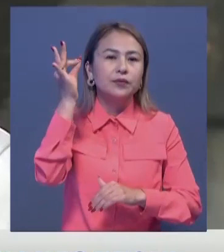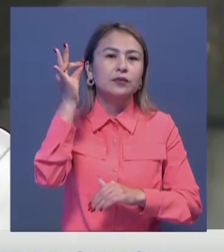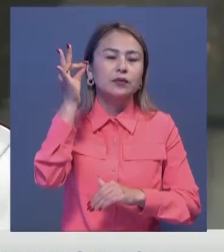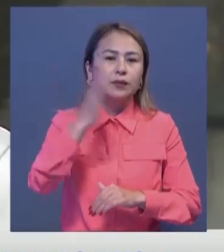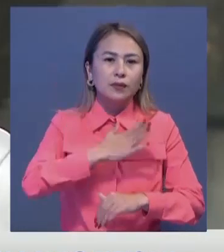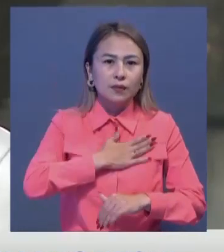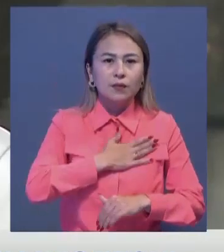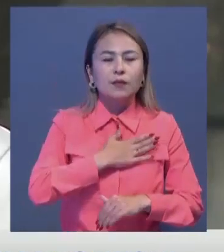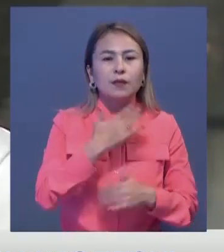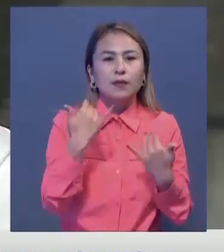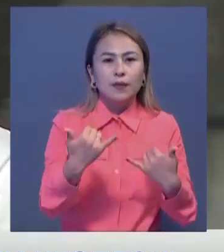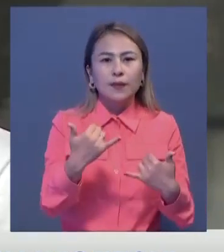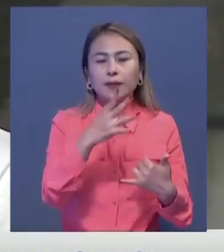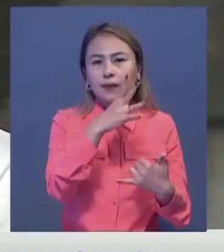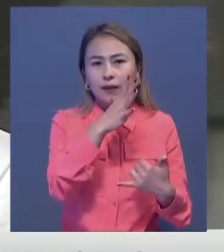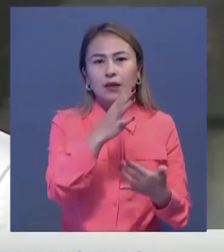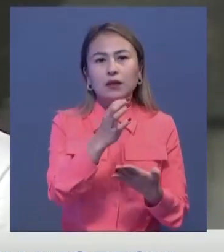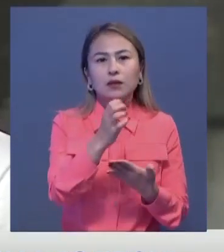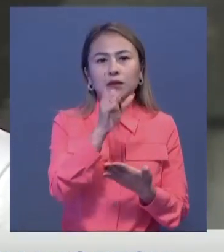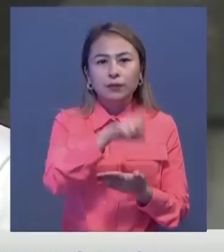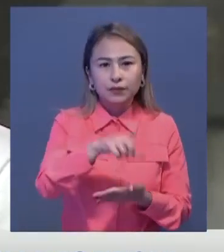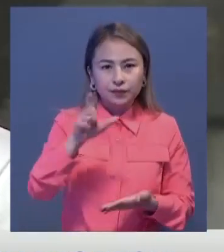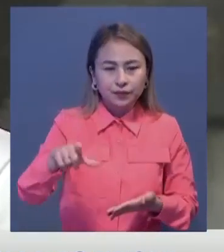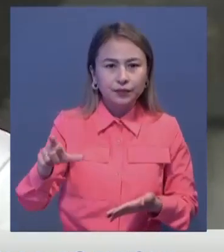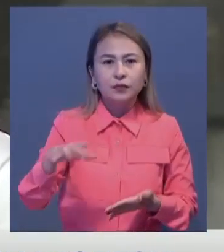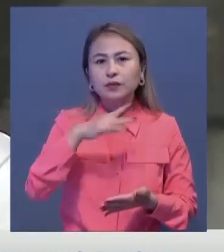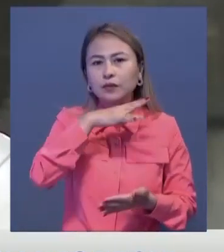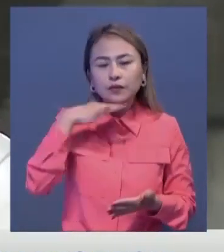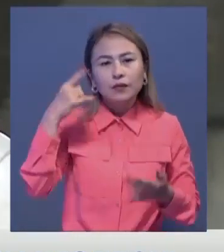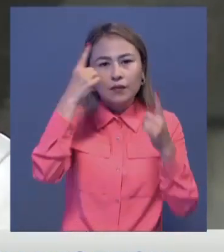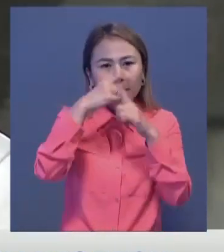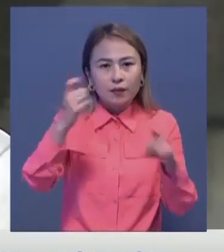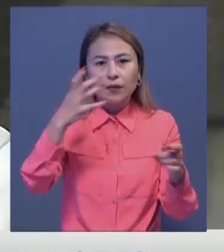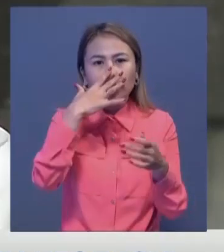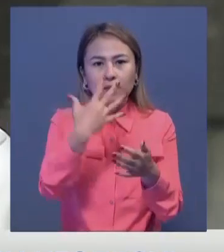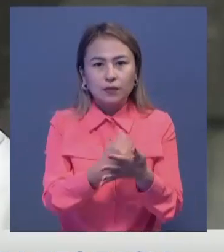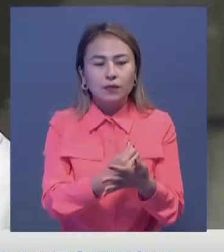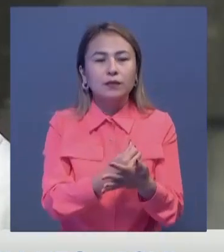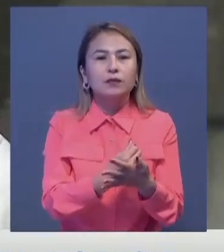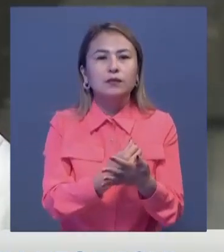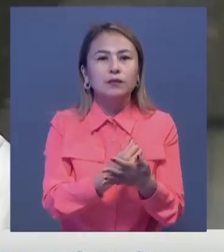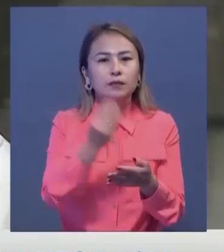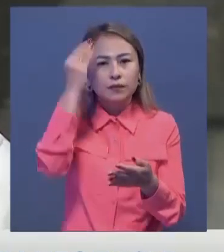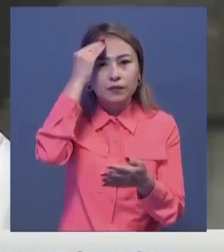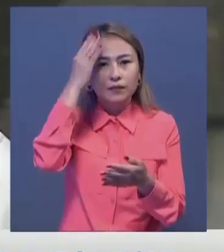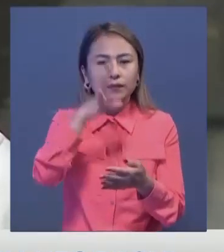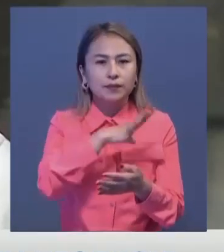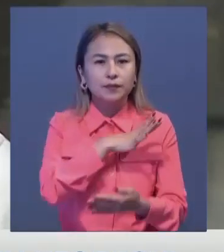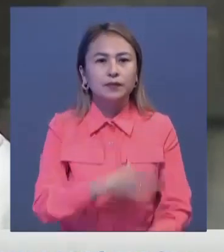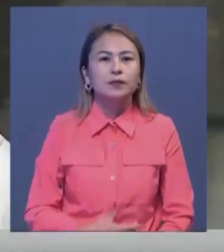біз қадырылық резерв мүшелері көптеген ақпаратты өзімізге ойымызға дейдік.